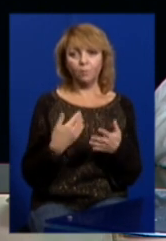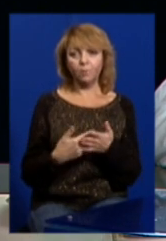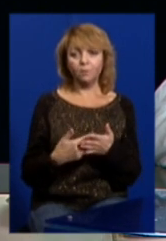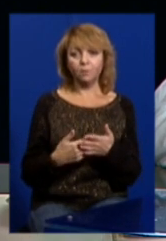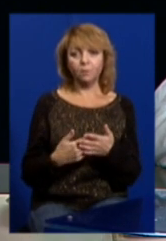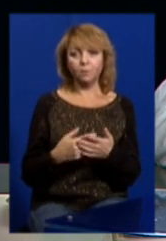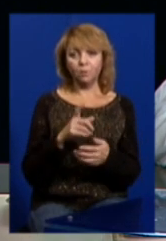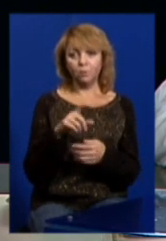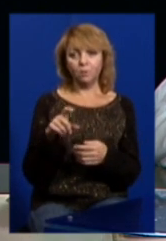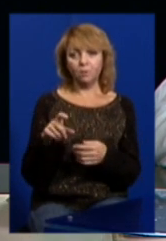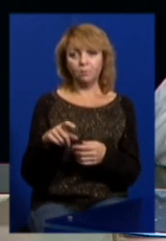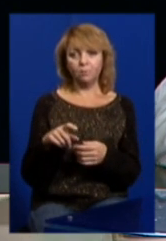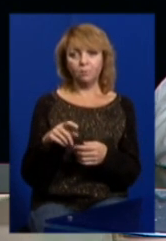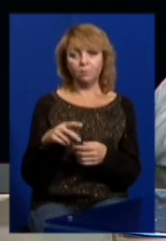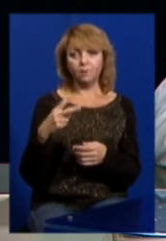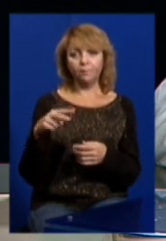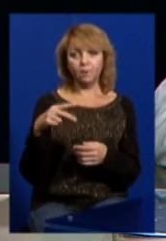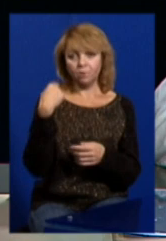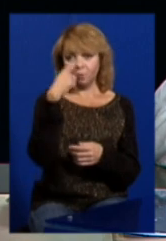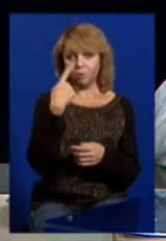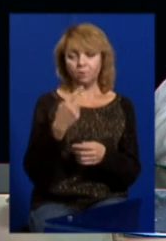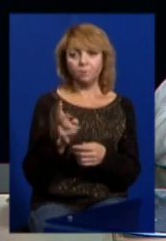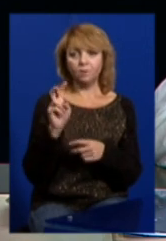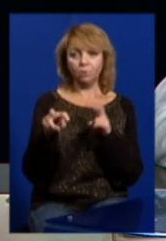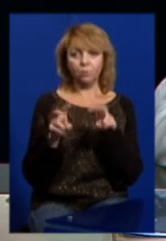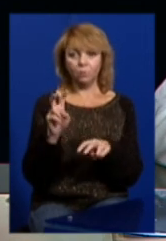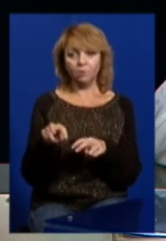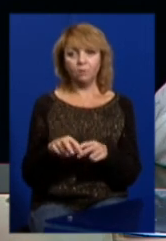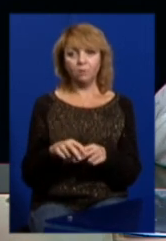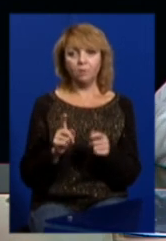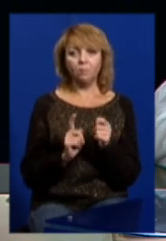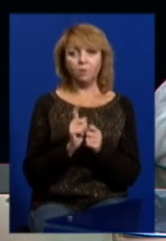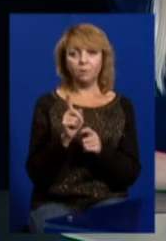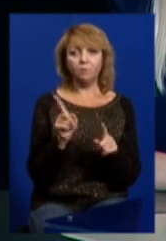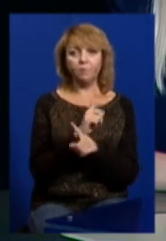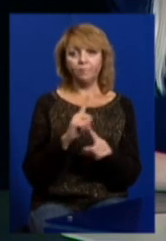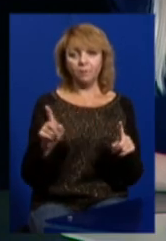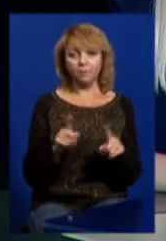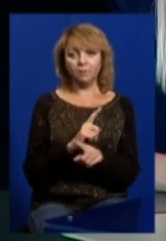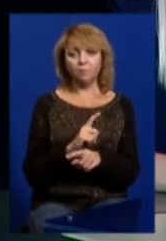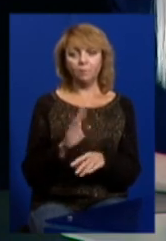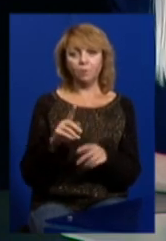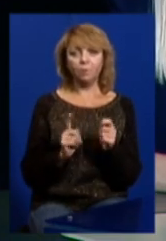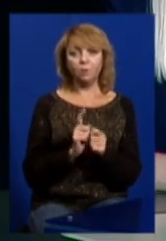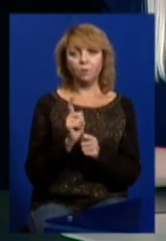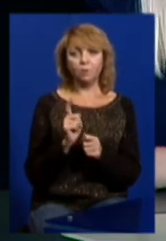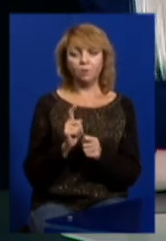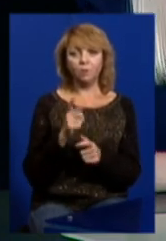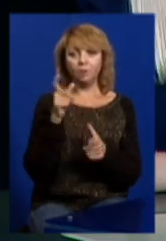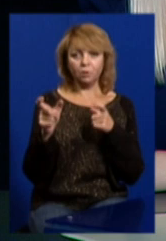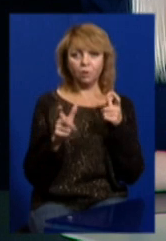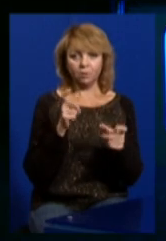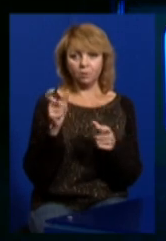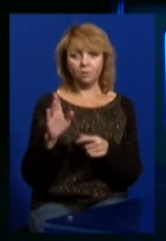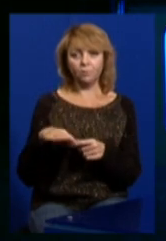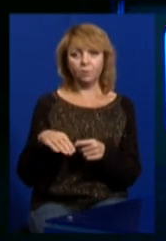людей, ну десь 20 осіб заходили, починали співати, потім починали кричати,